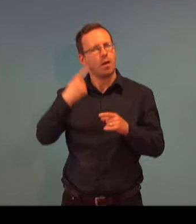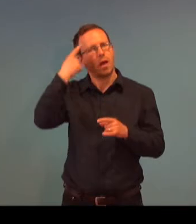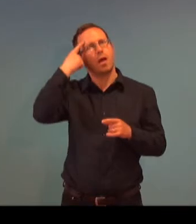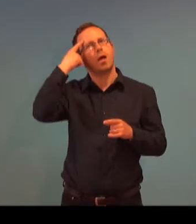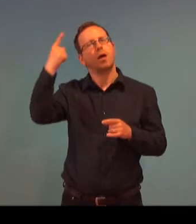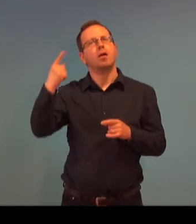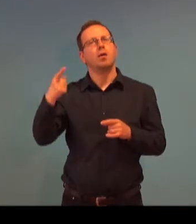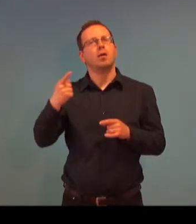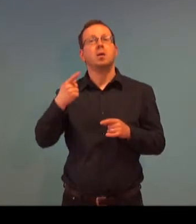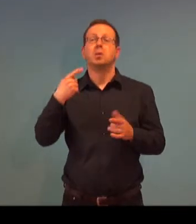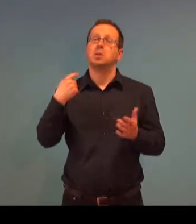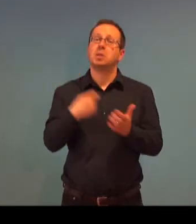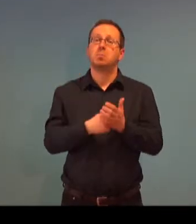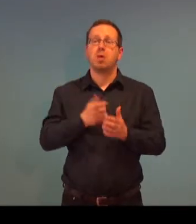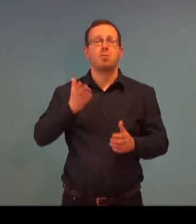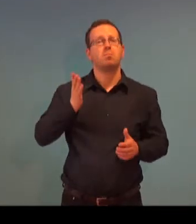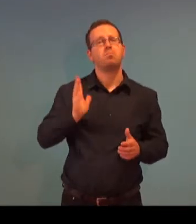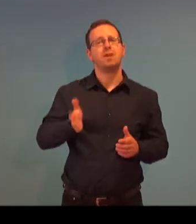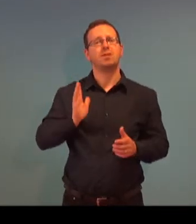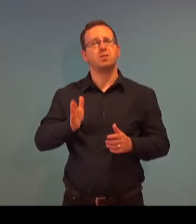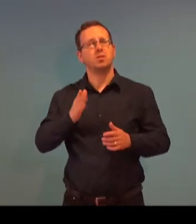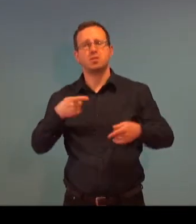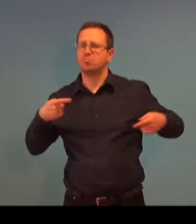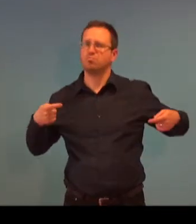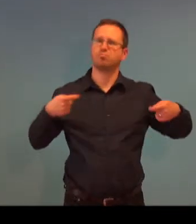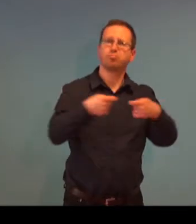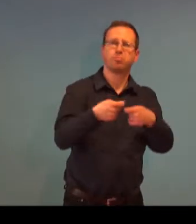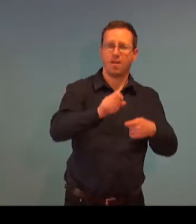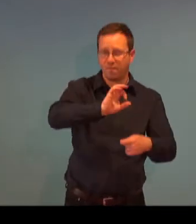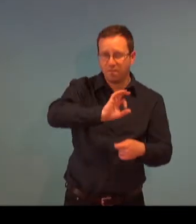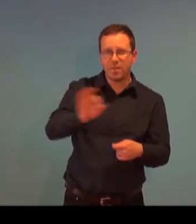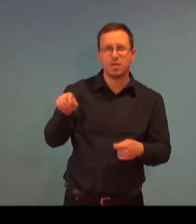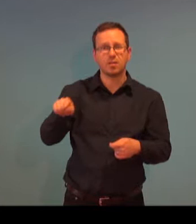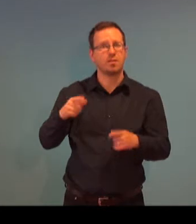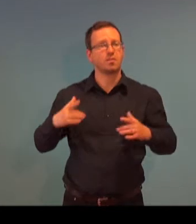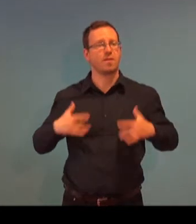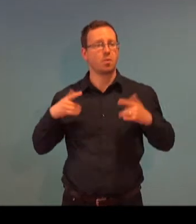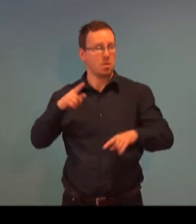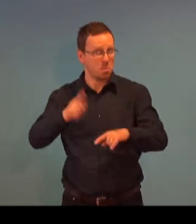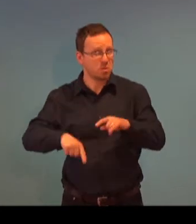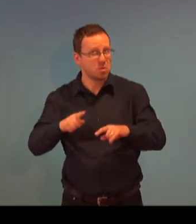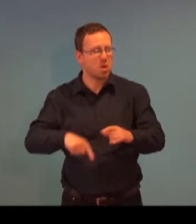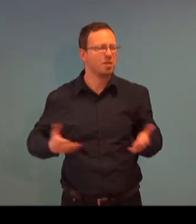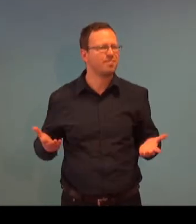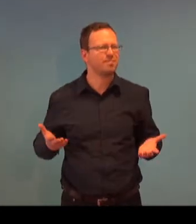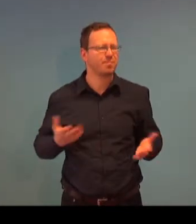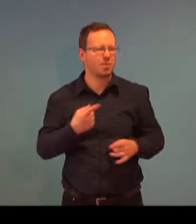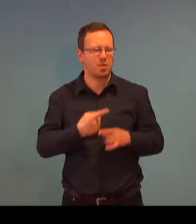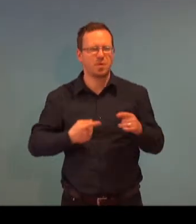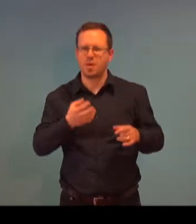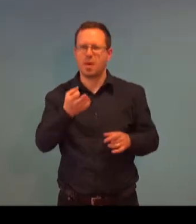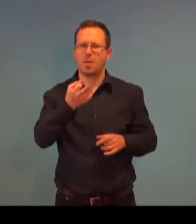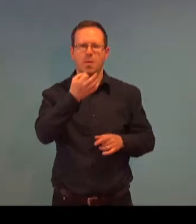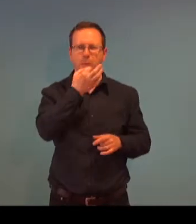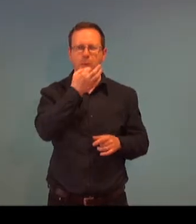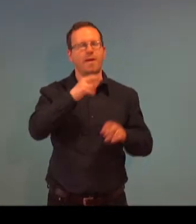zákazníka. Nicméně brzy si uvědomili, že tohle není typ biznesu, který by byl optimální pro osoby se